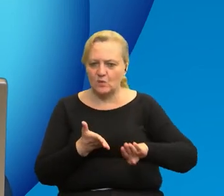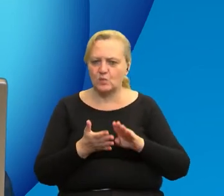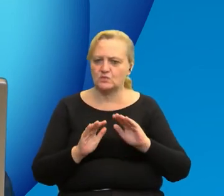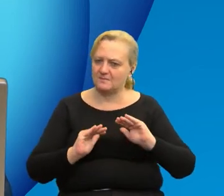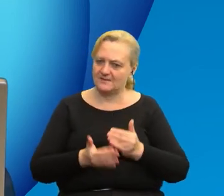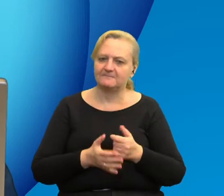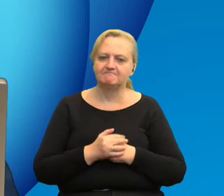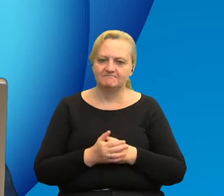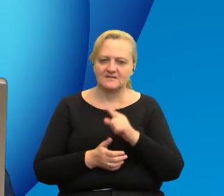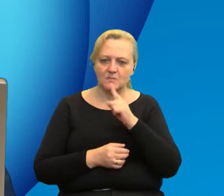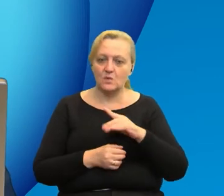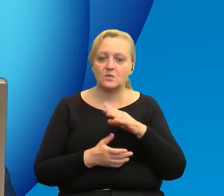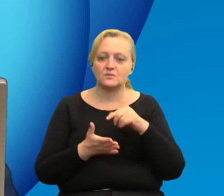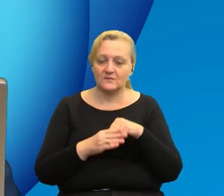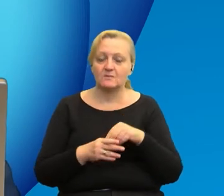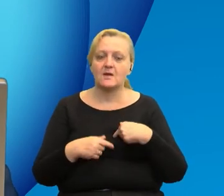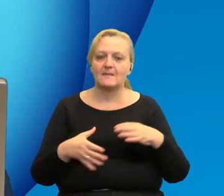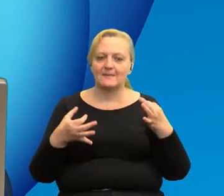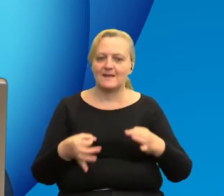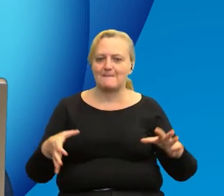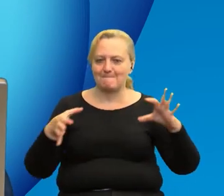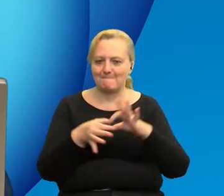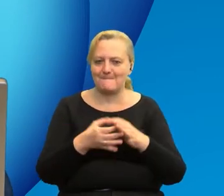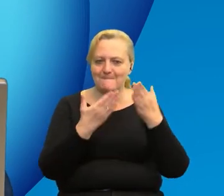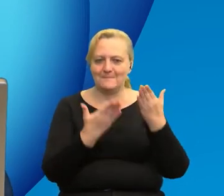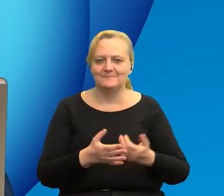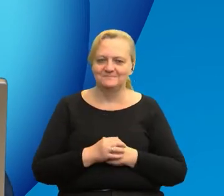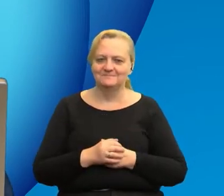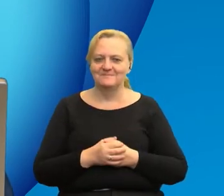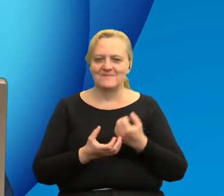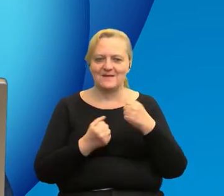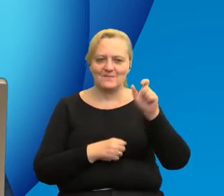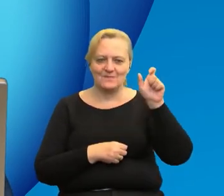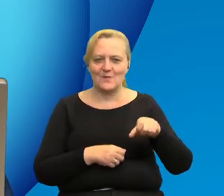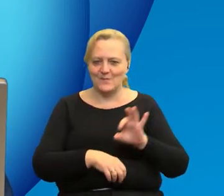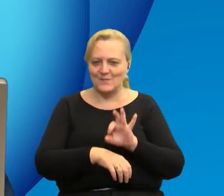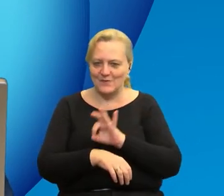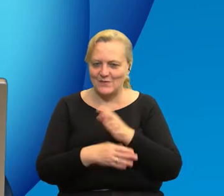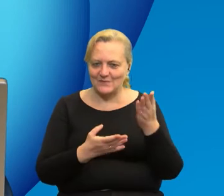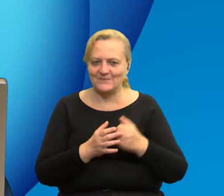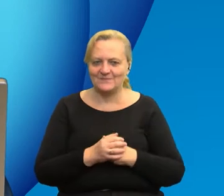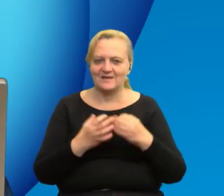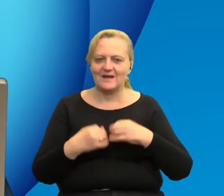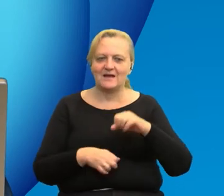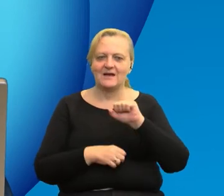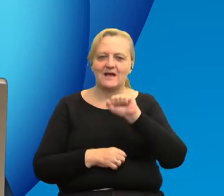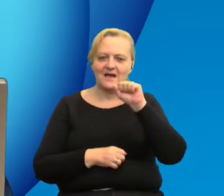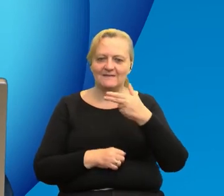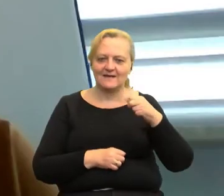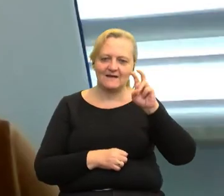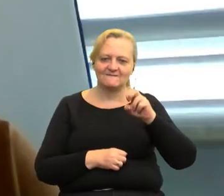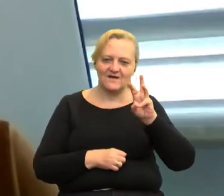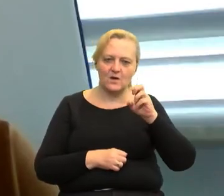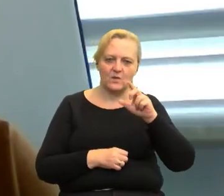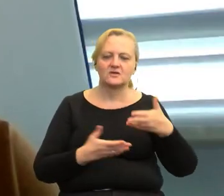społecznemu. Już łączymy się z naszym bohaterem tego projektu, pani Anna Chwałek